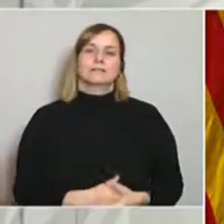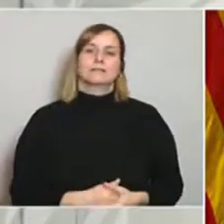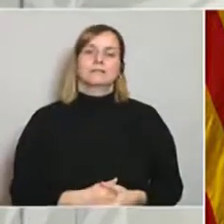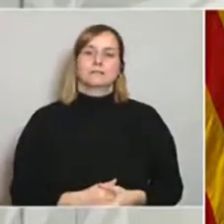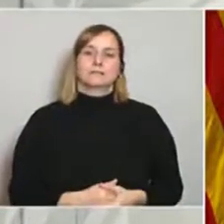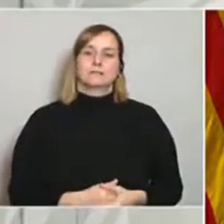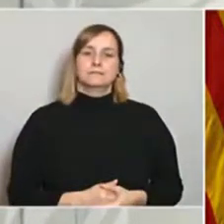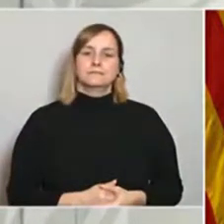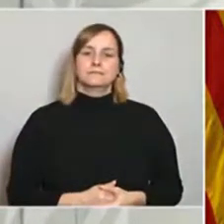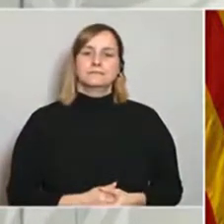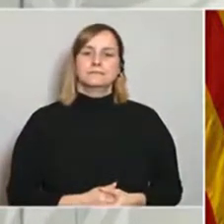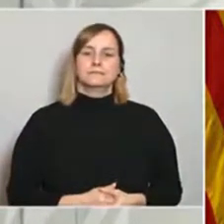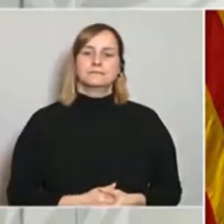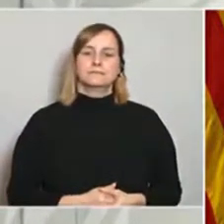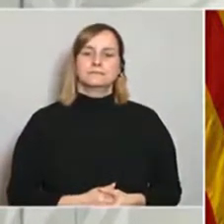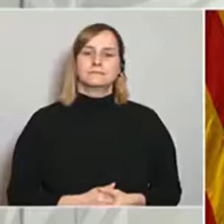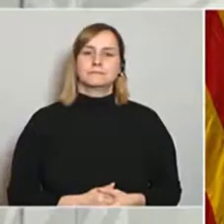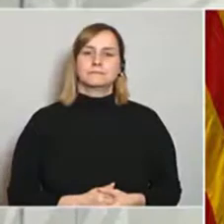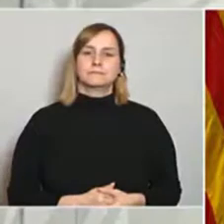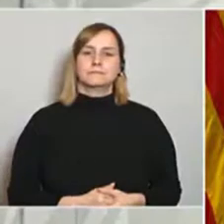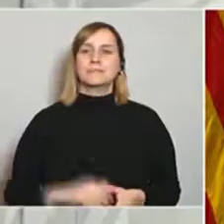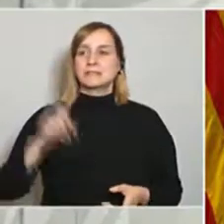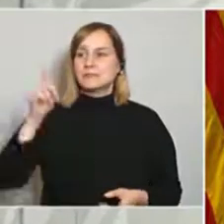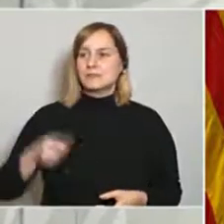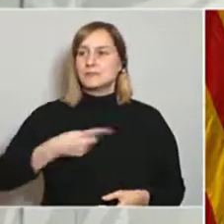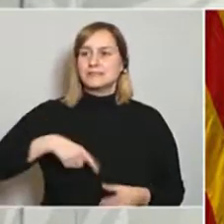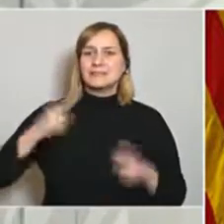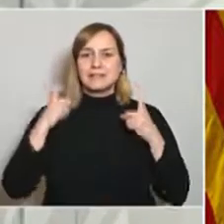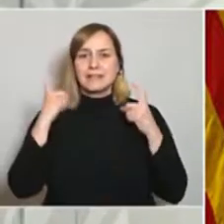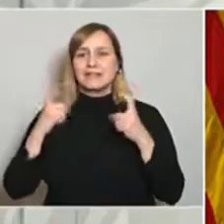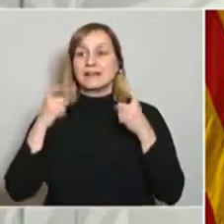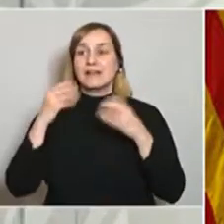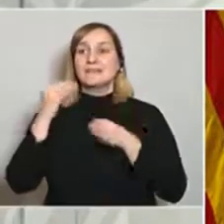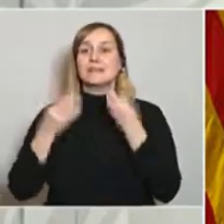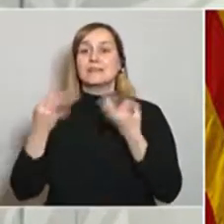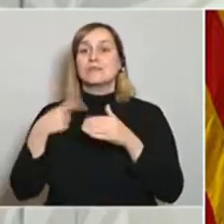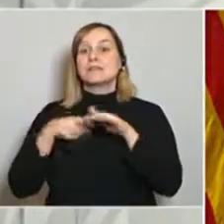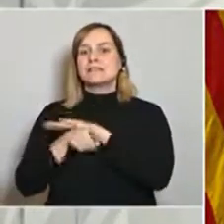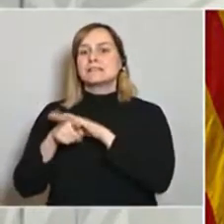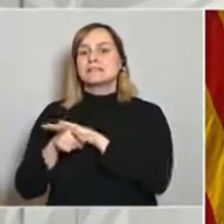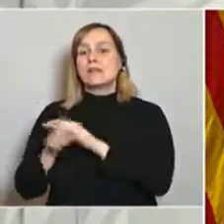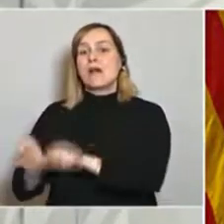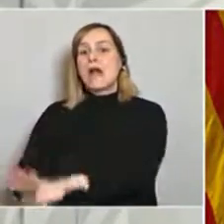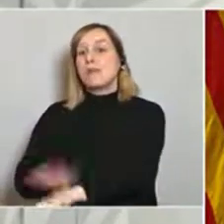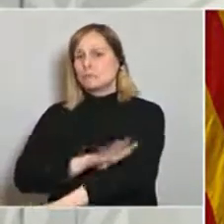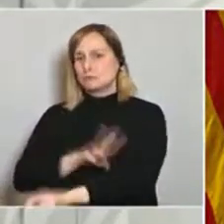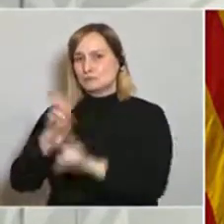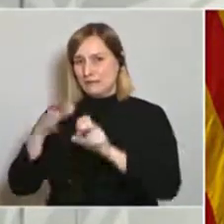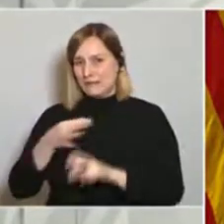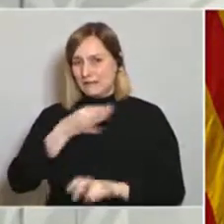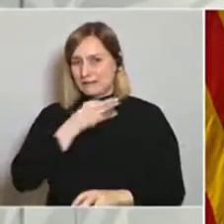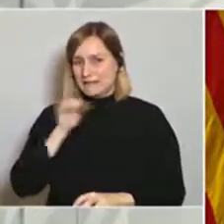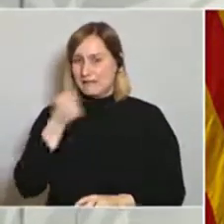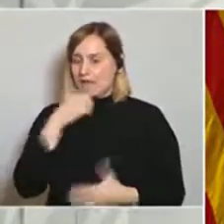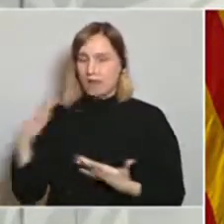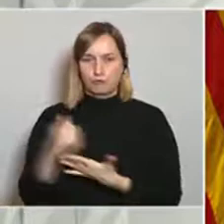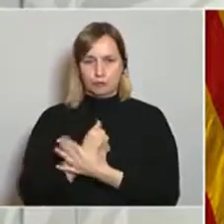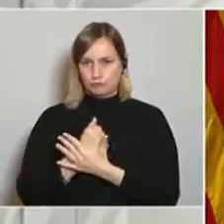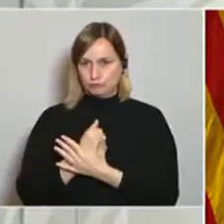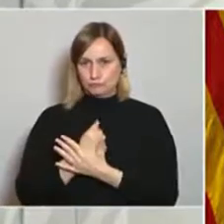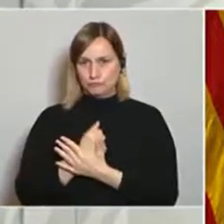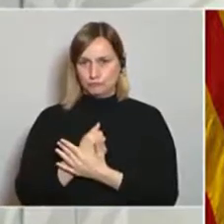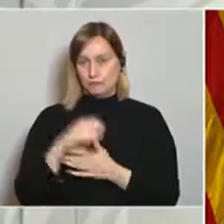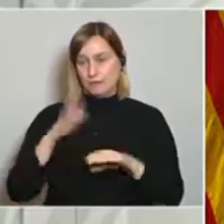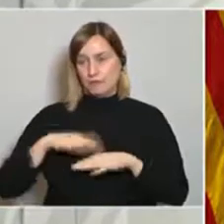també intentant fer una gestió emocional d'aquesta crisi a tots els nivells i també de cara als